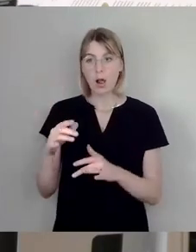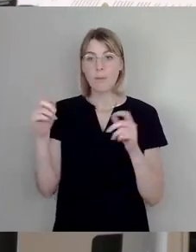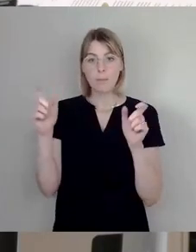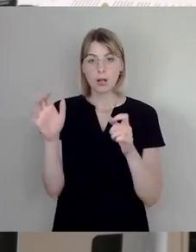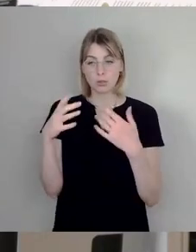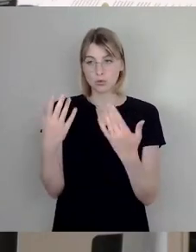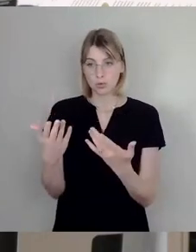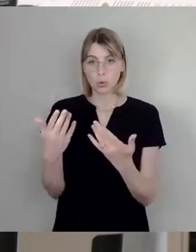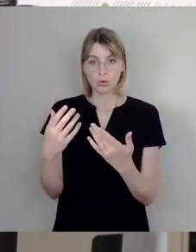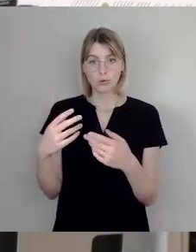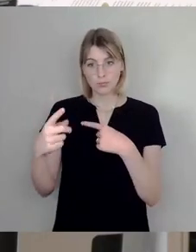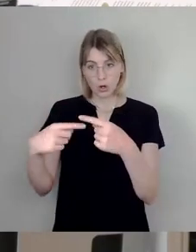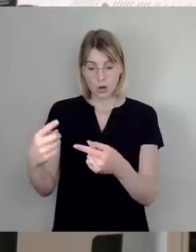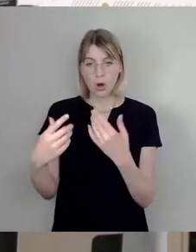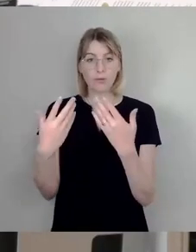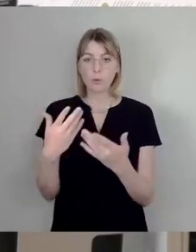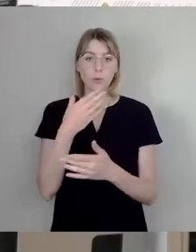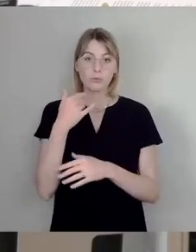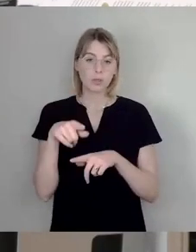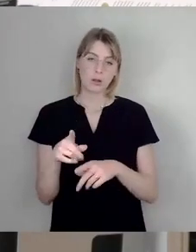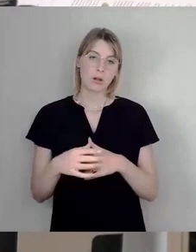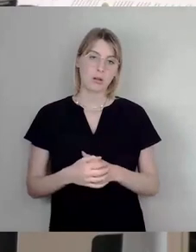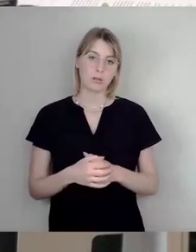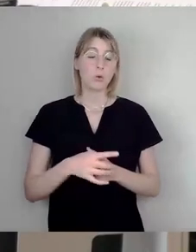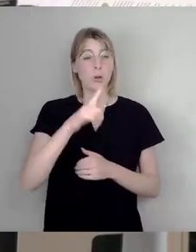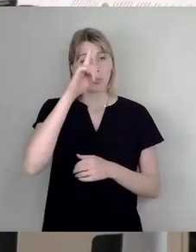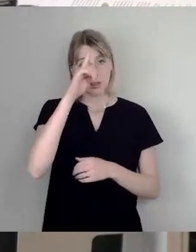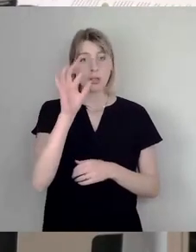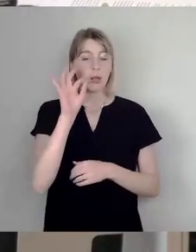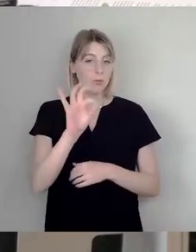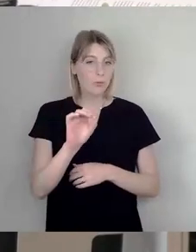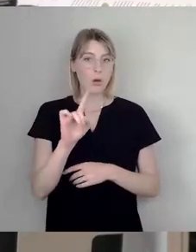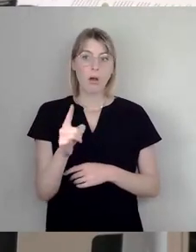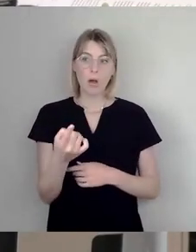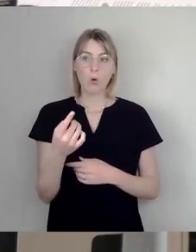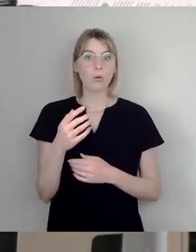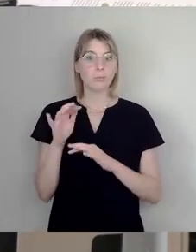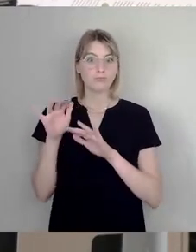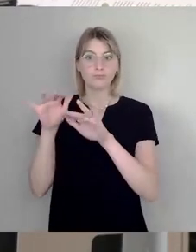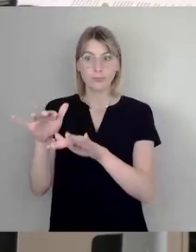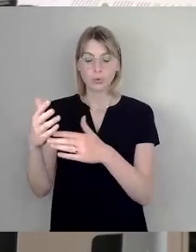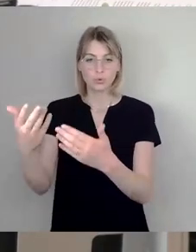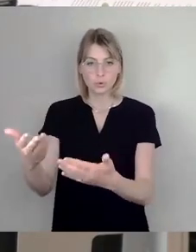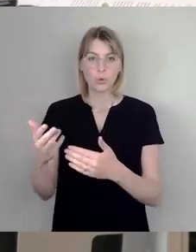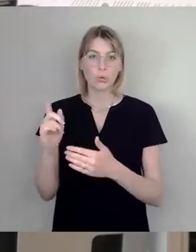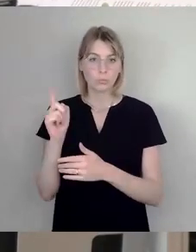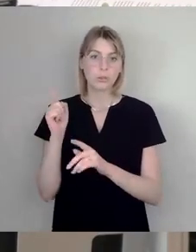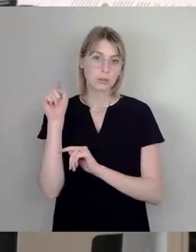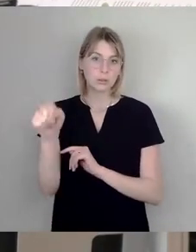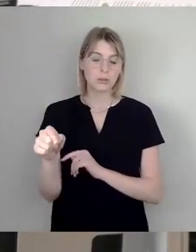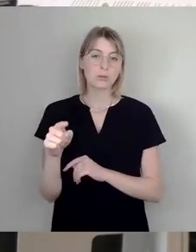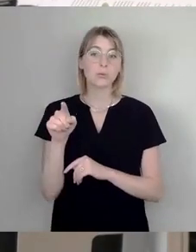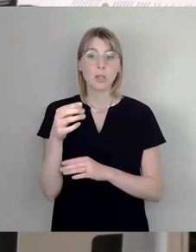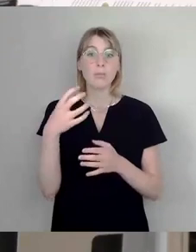also vielleicht auch für die, dann sozusagen dann immer auch gerne mal mit lo und order kommen, hat ein Riesenproblem dann sozusagen dort am Ende, sag ich mal, auch